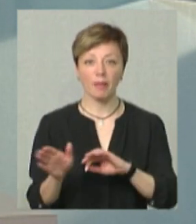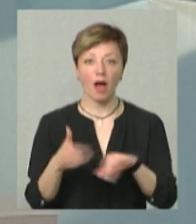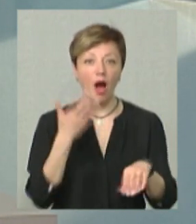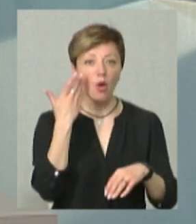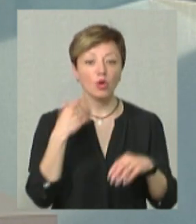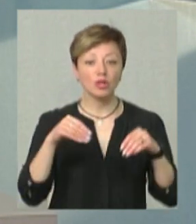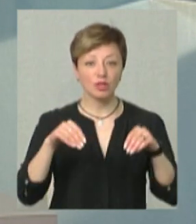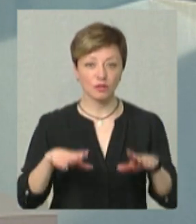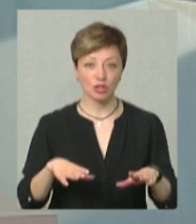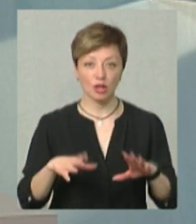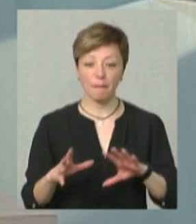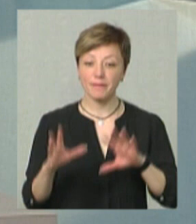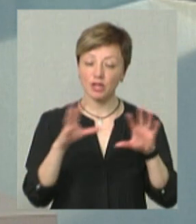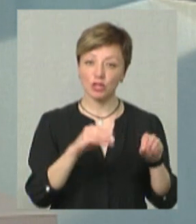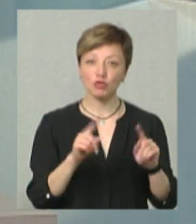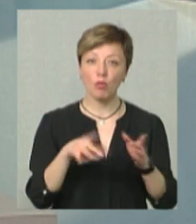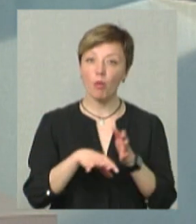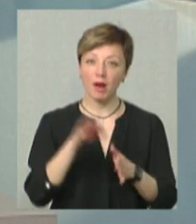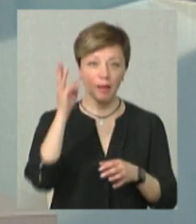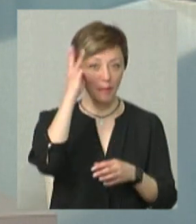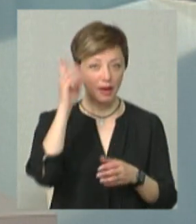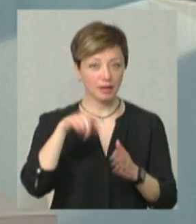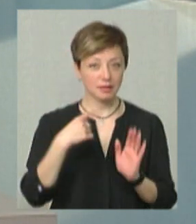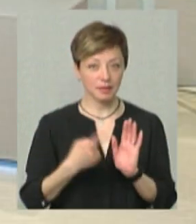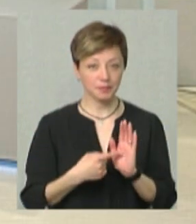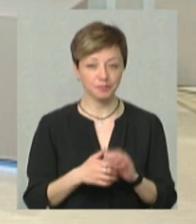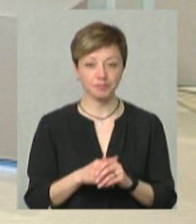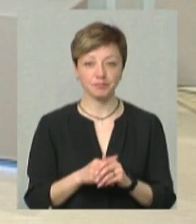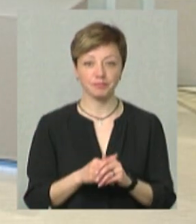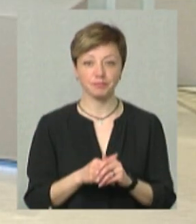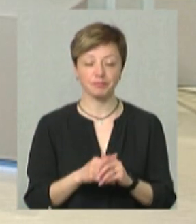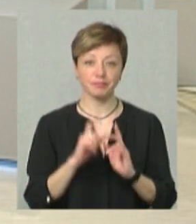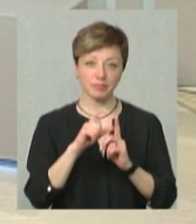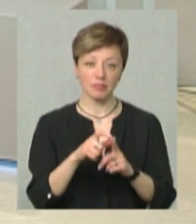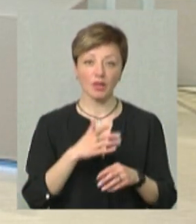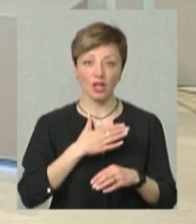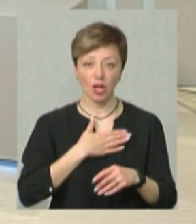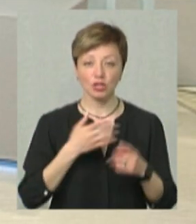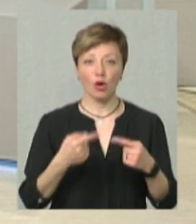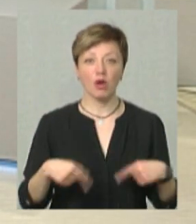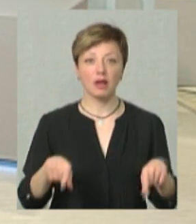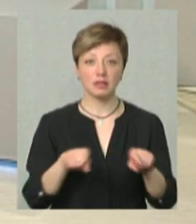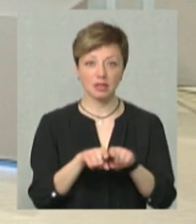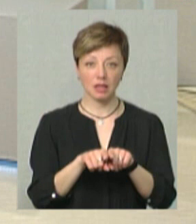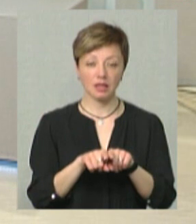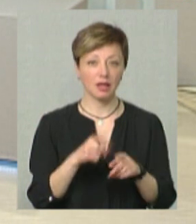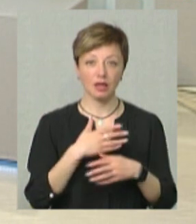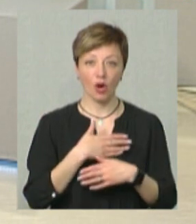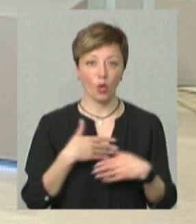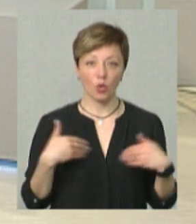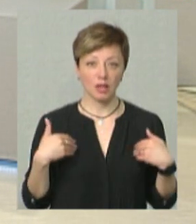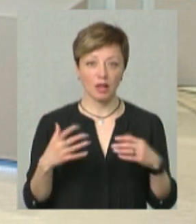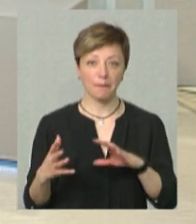рішення переїжджати і чому для переміщення обрали саме Хмельницький? Наша організація не хотіла